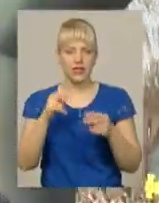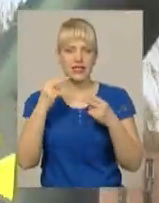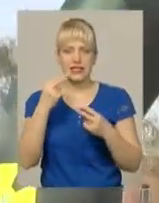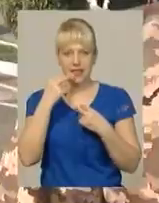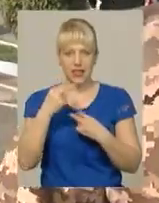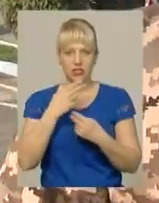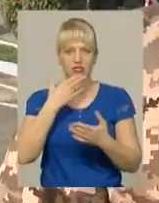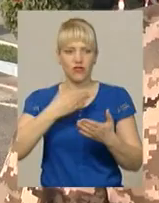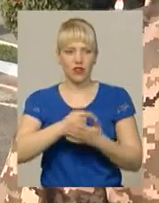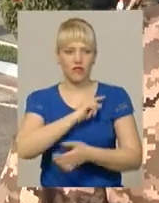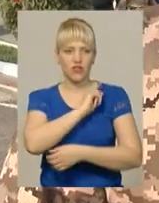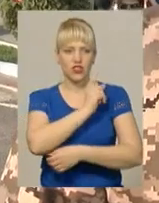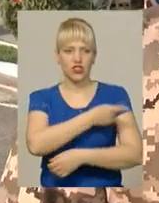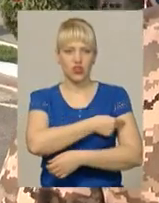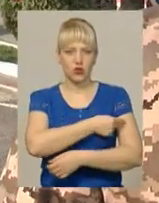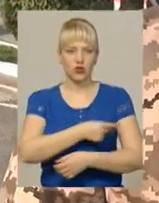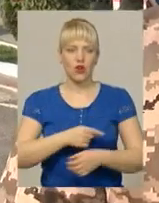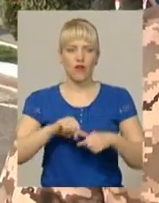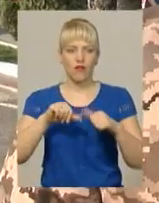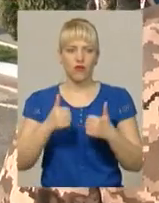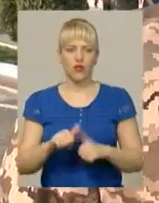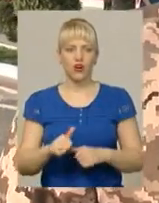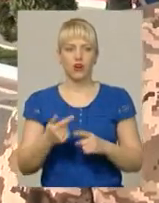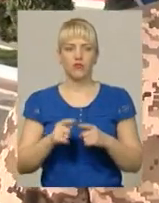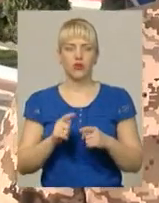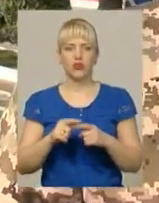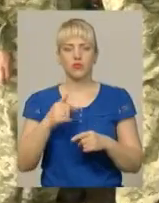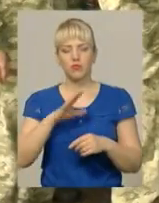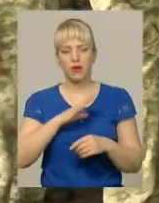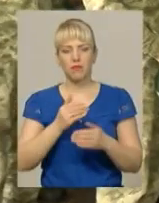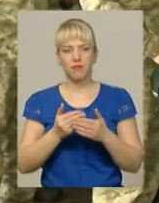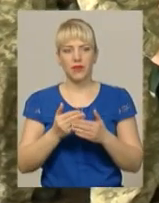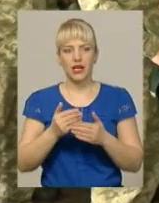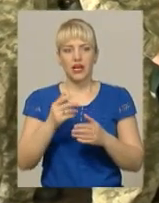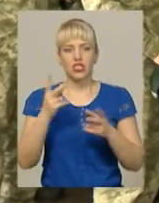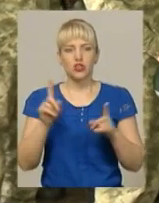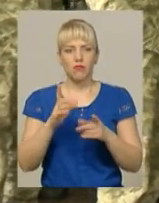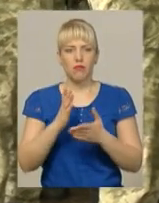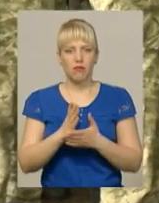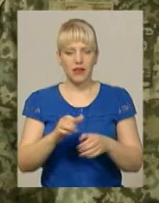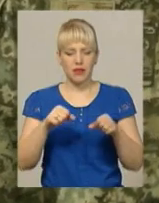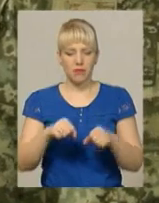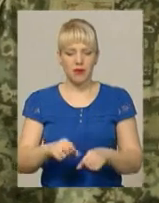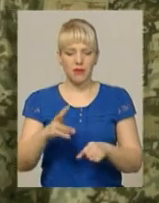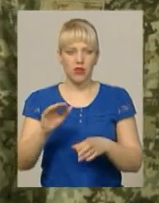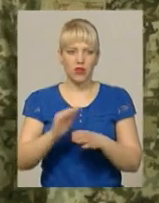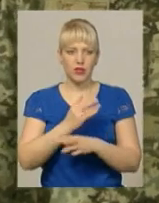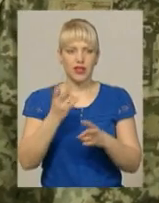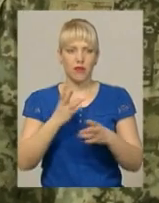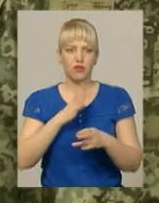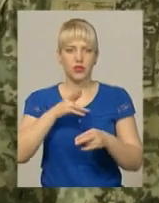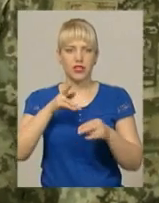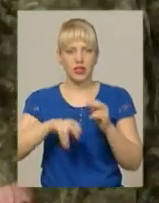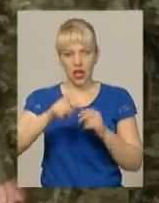формою. «Я думаю, що я здав навідмінно, тому що в цьому передавала певна підготовка». А щоб мати право вибору на розподілі, слід було закінчити